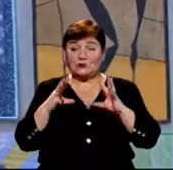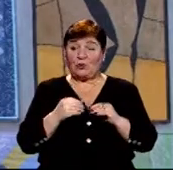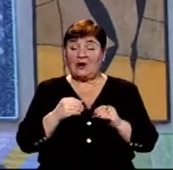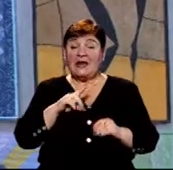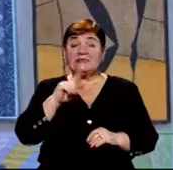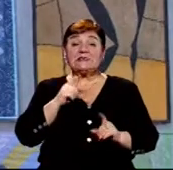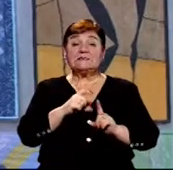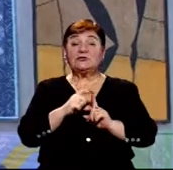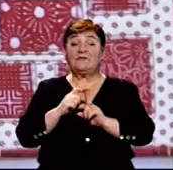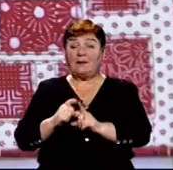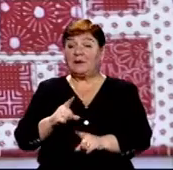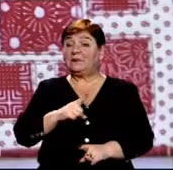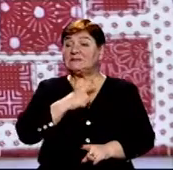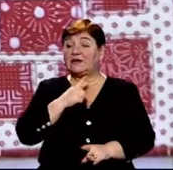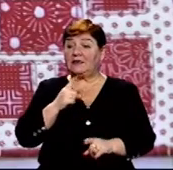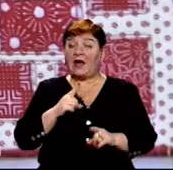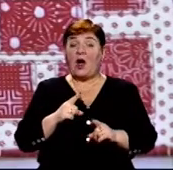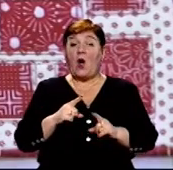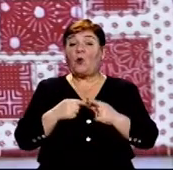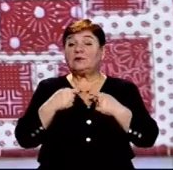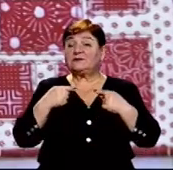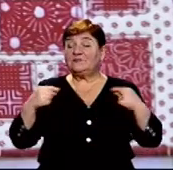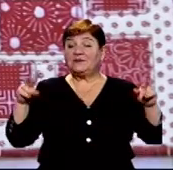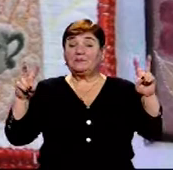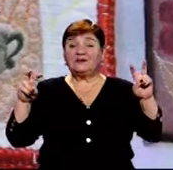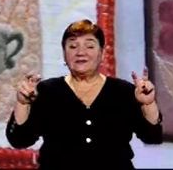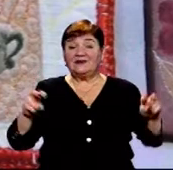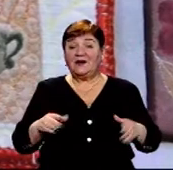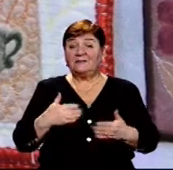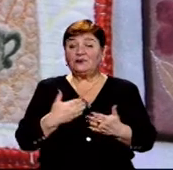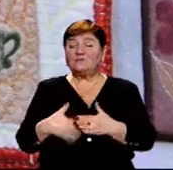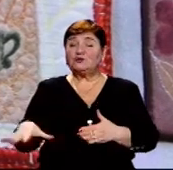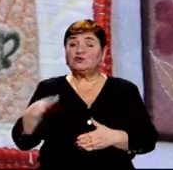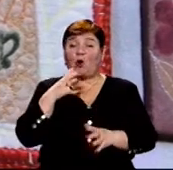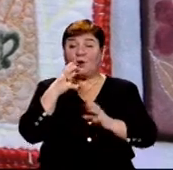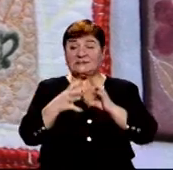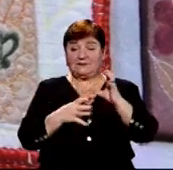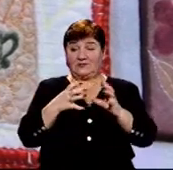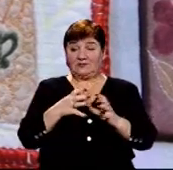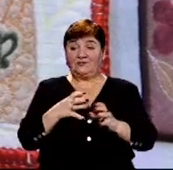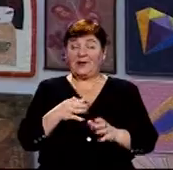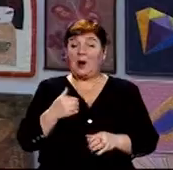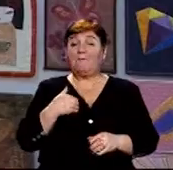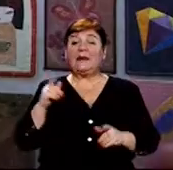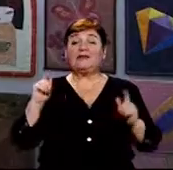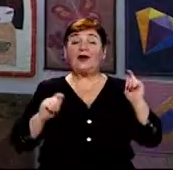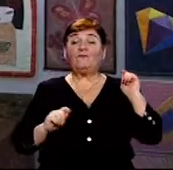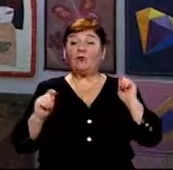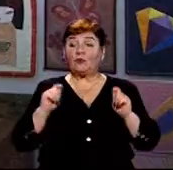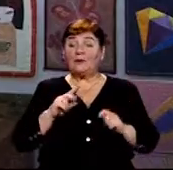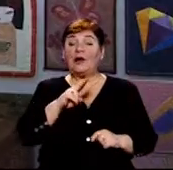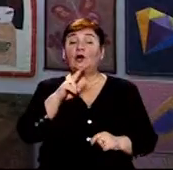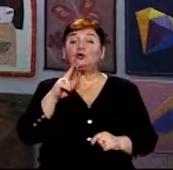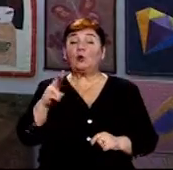майстрині, на презентації вона представила колекцію тематичних клаптикових листівок з усього світу. «Ми на форумі, хто